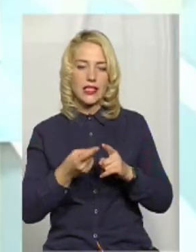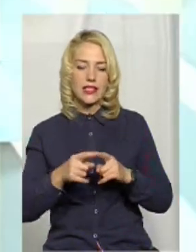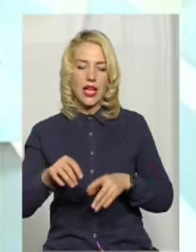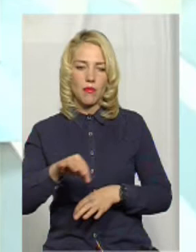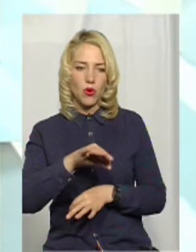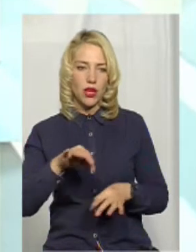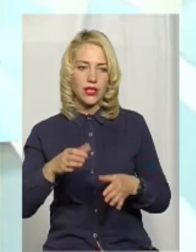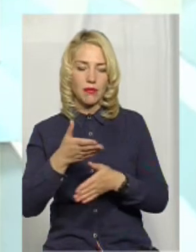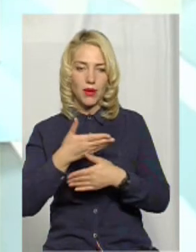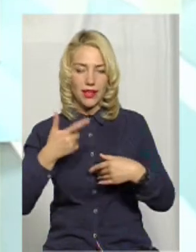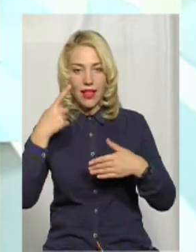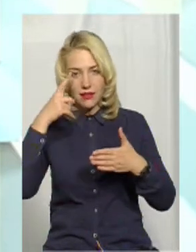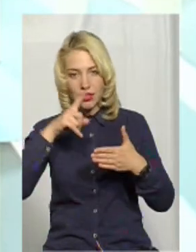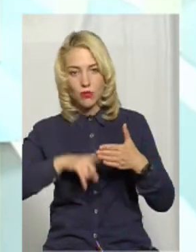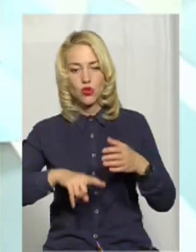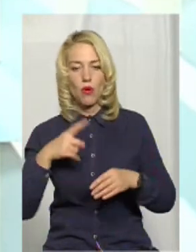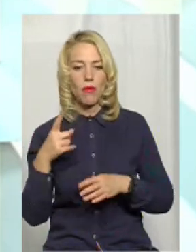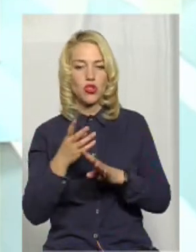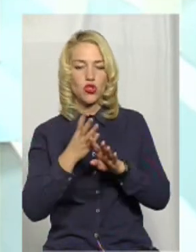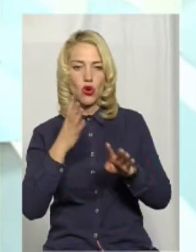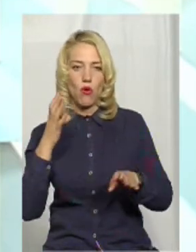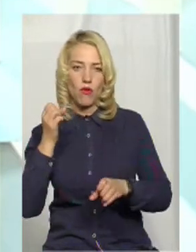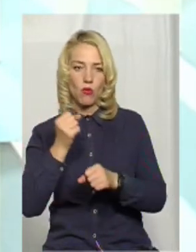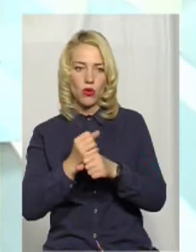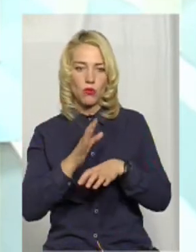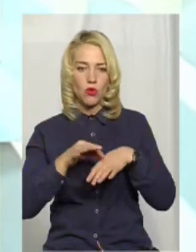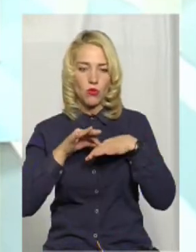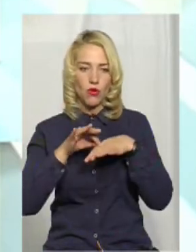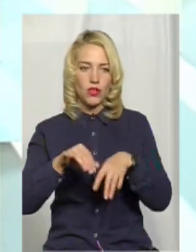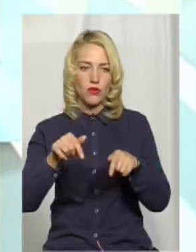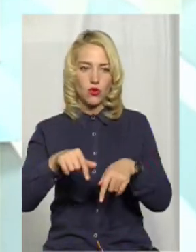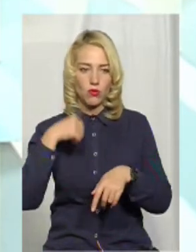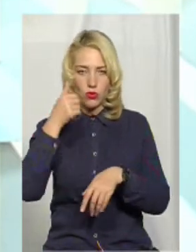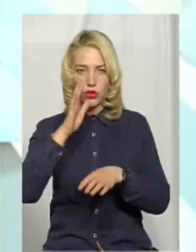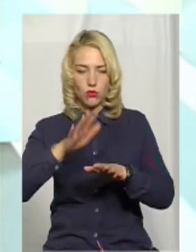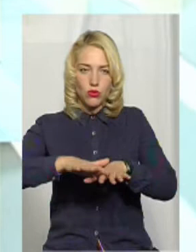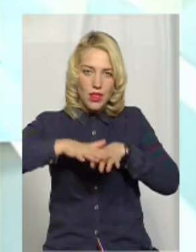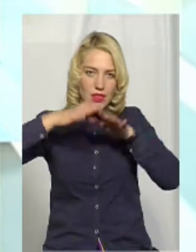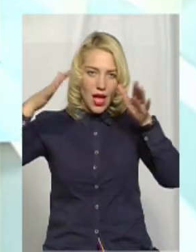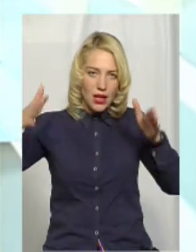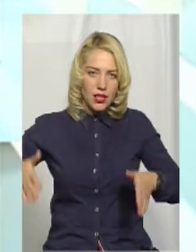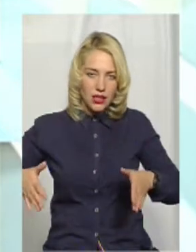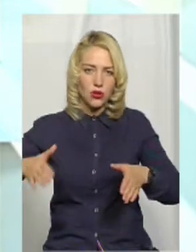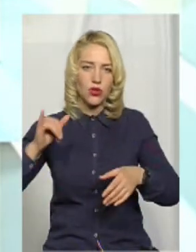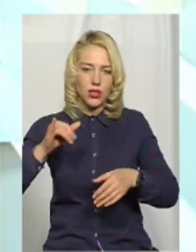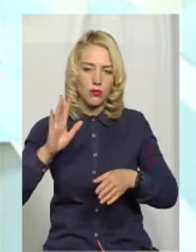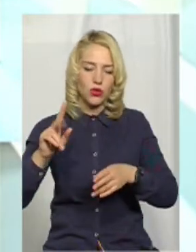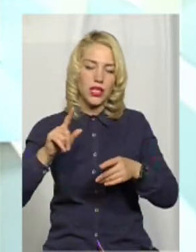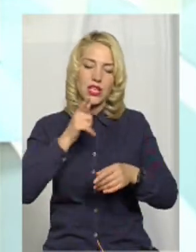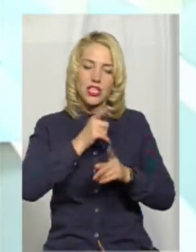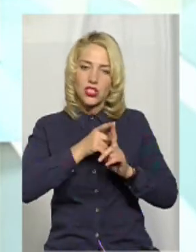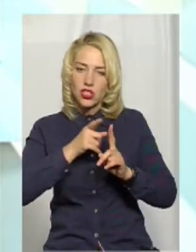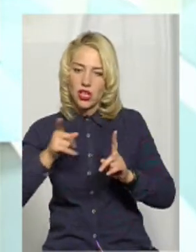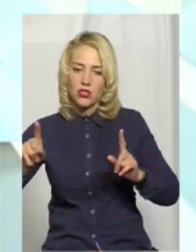І ми надіємося, що першочергові роботи пройдуть цього року. Воно буде накрито, ну а з часом відреставровано. Це і